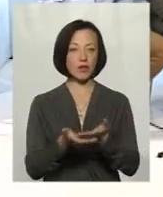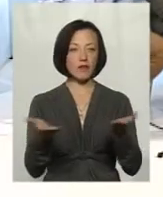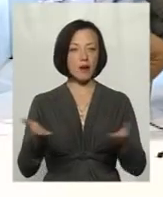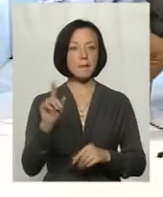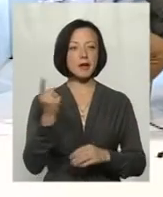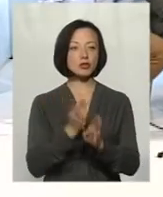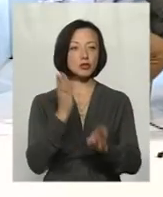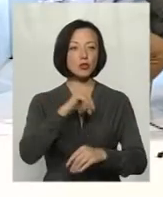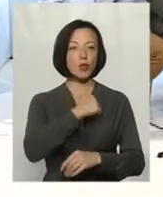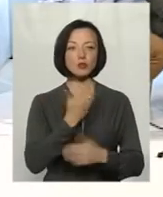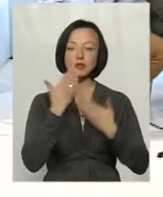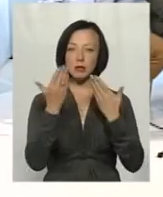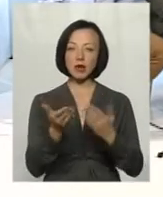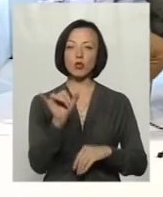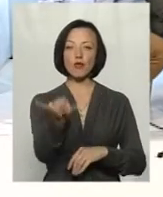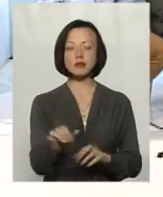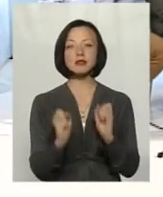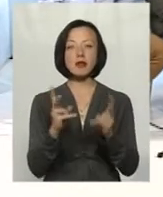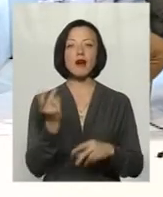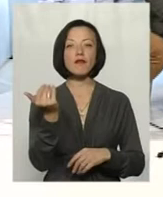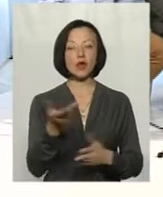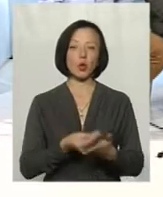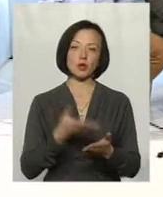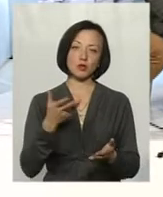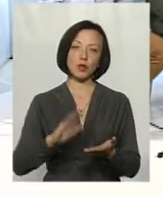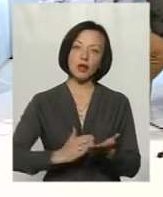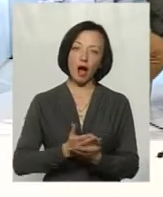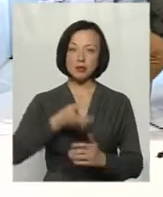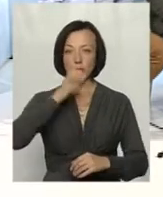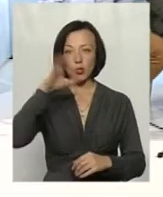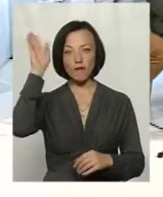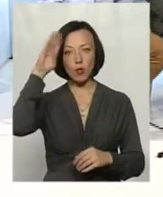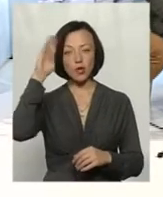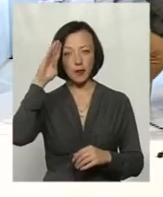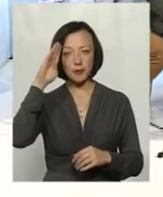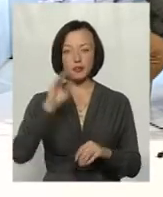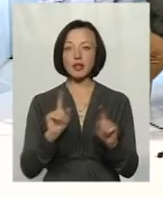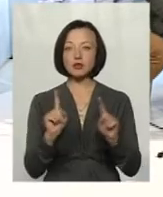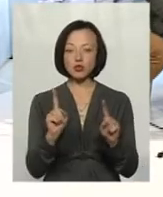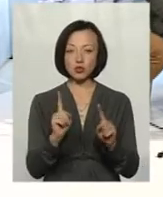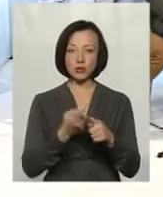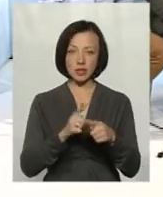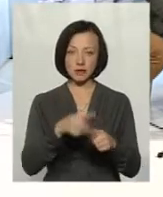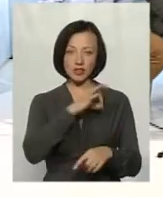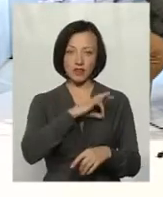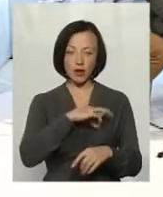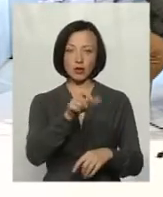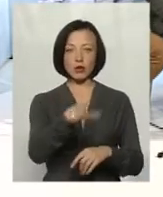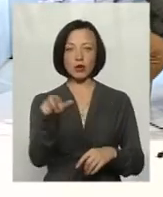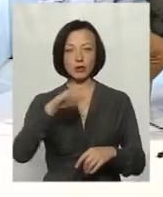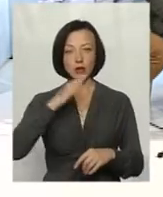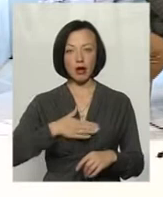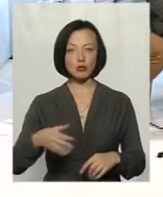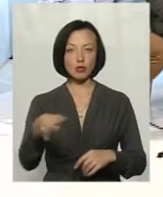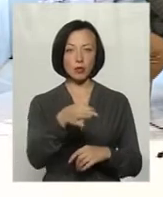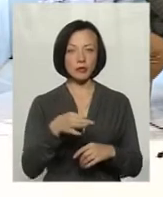насамперед хочеться запитати вас, як ви оцінюєте якість питної води, що її вживають мешканці нашого краю?